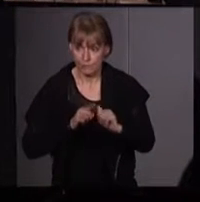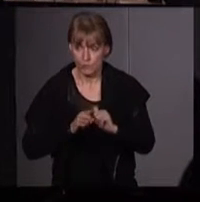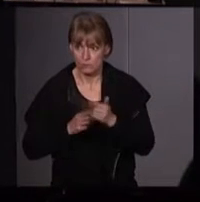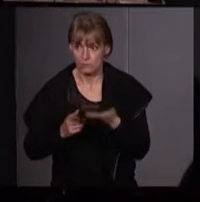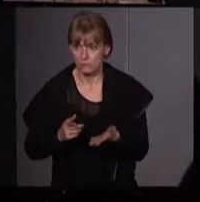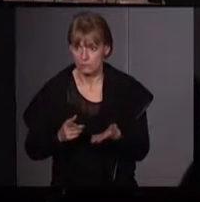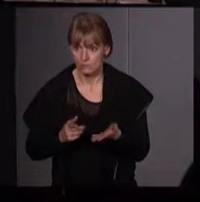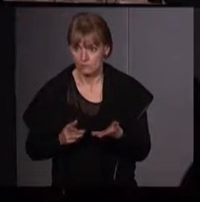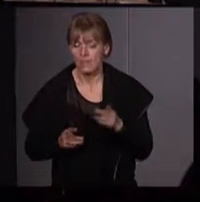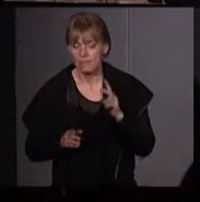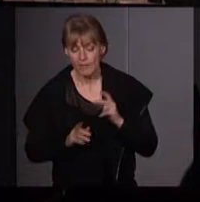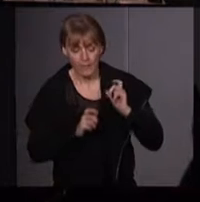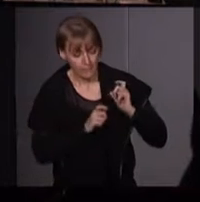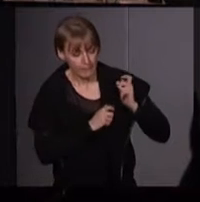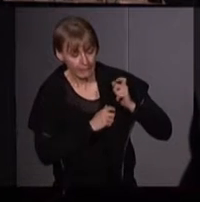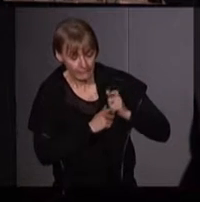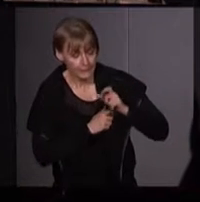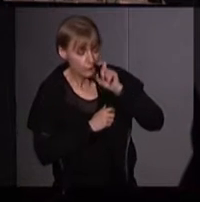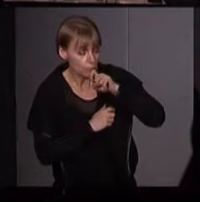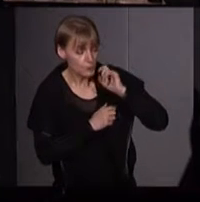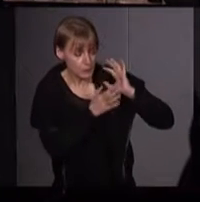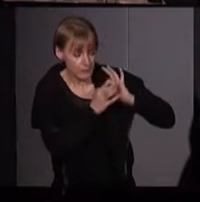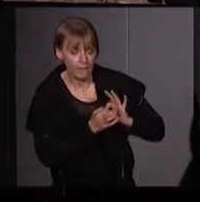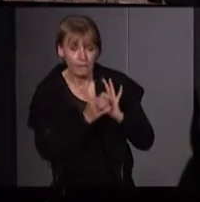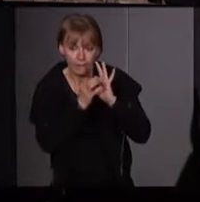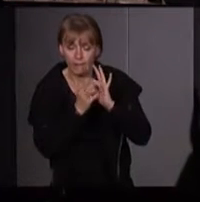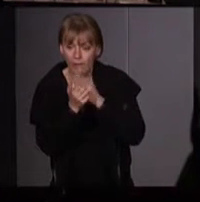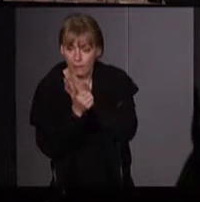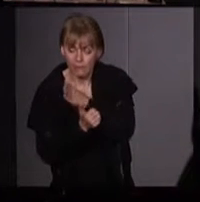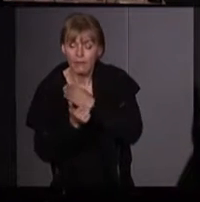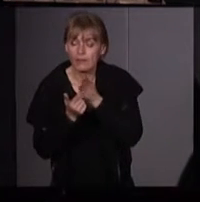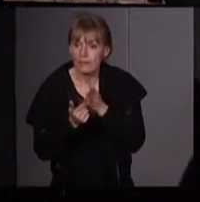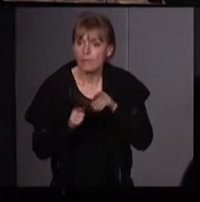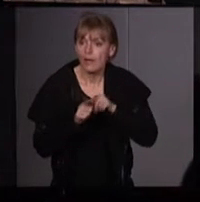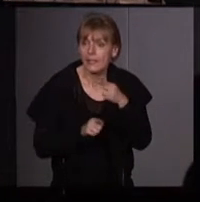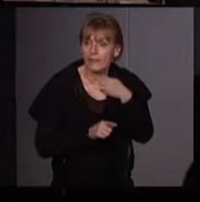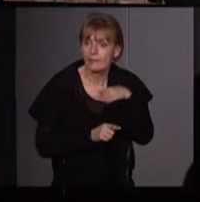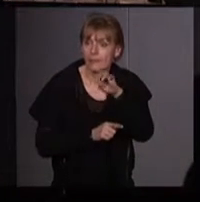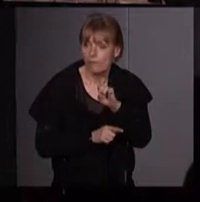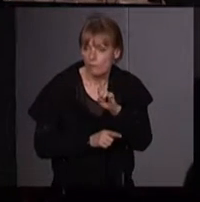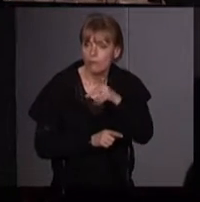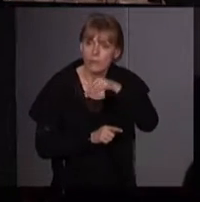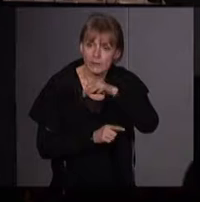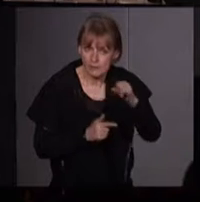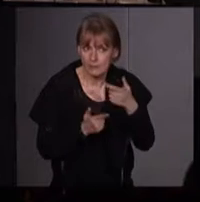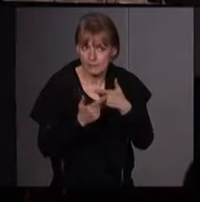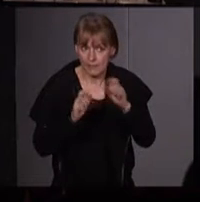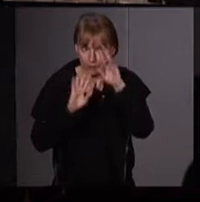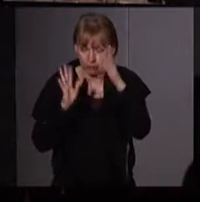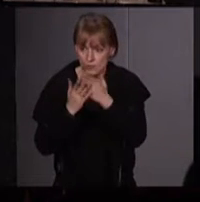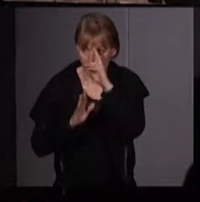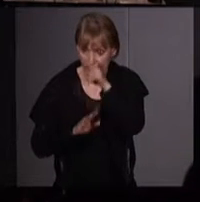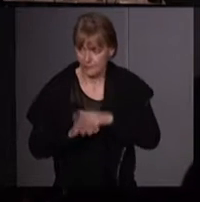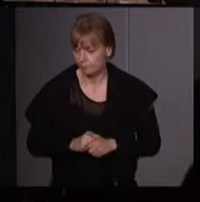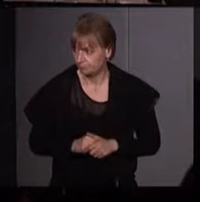au nom de la descendance avec les sorcières, mais aussi, il y a le néo-paganisme en général. Alors, je